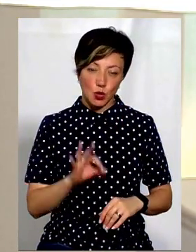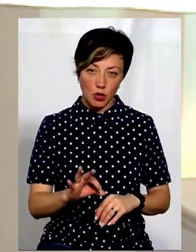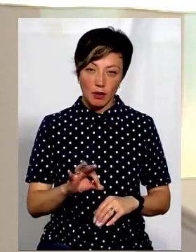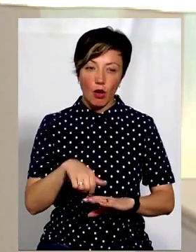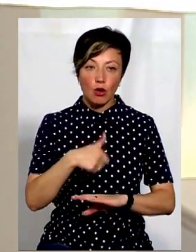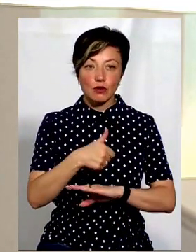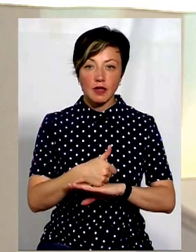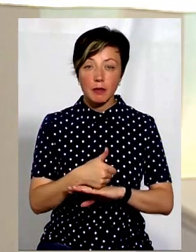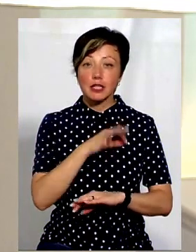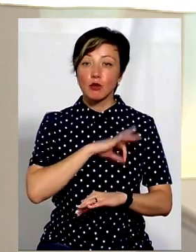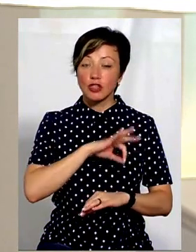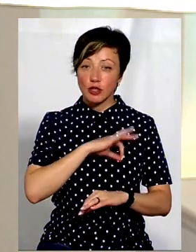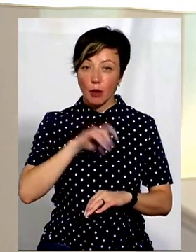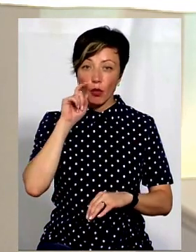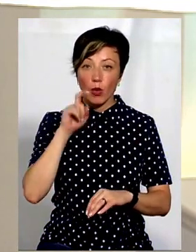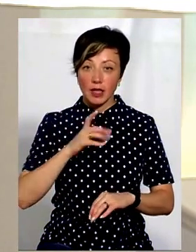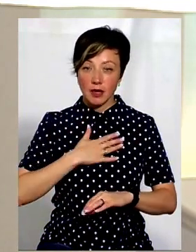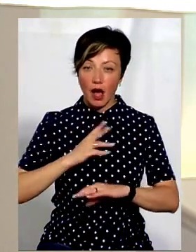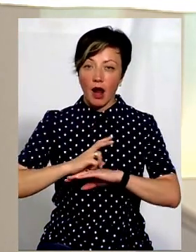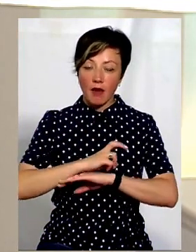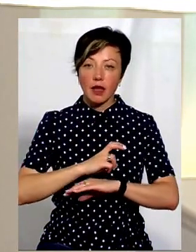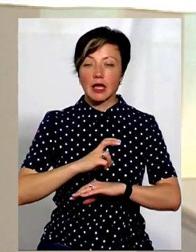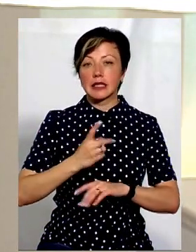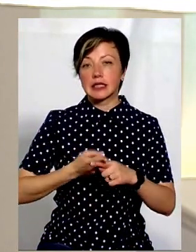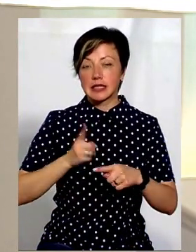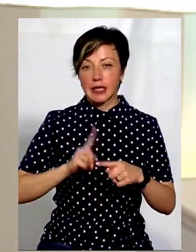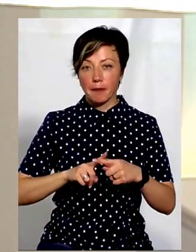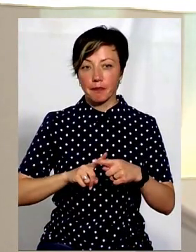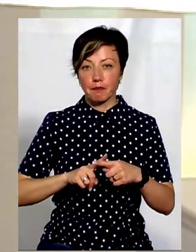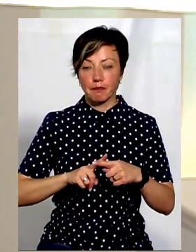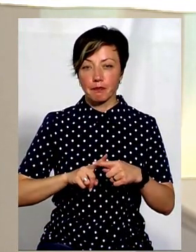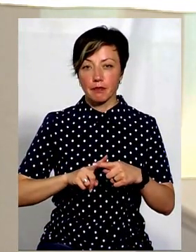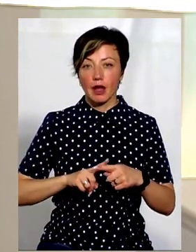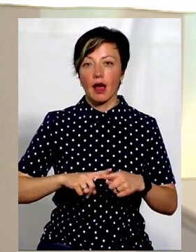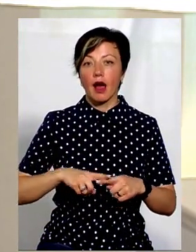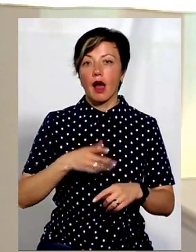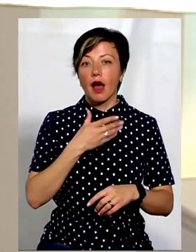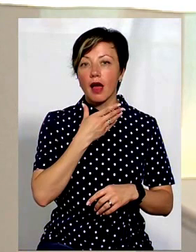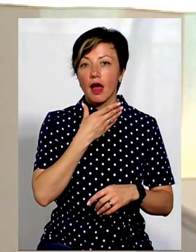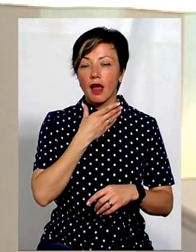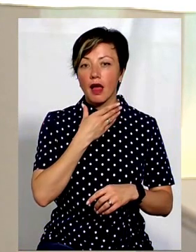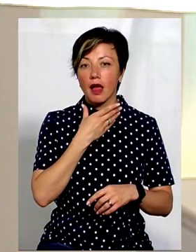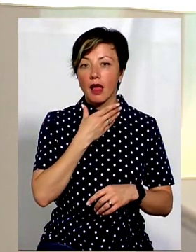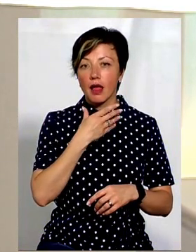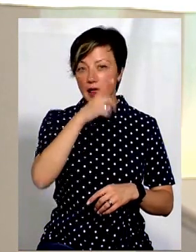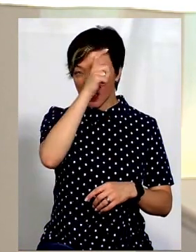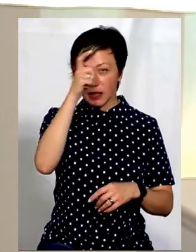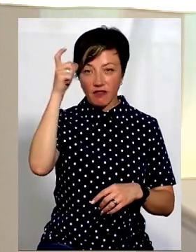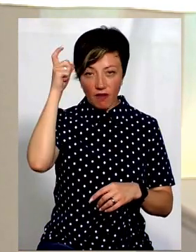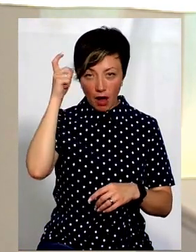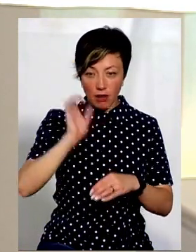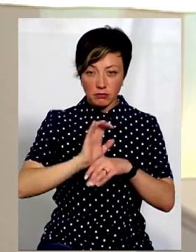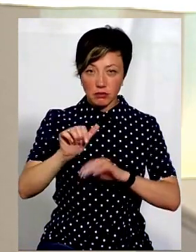Основними споживачами українських равликів стали країни Євросоюзу, а саме Литва, куди було поставлено